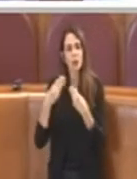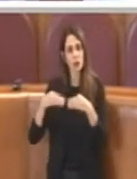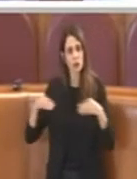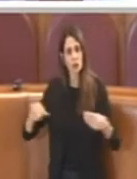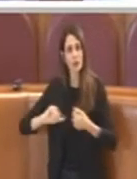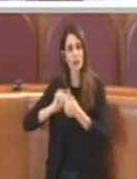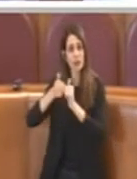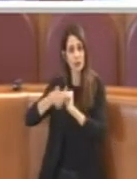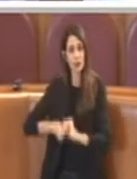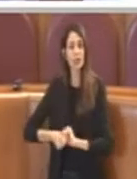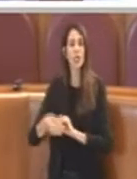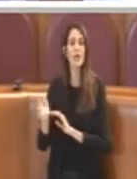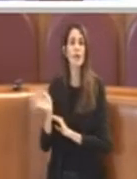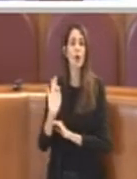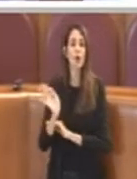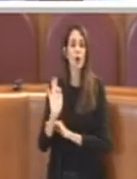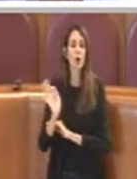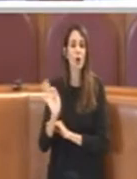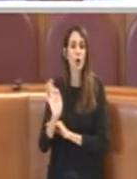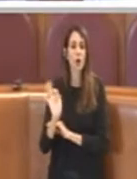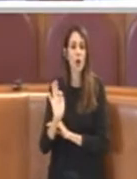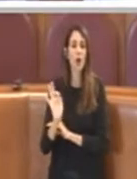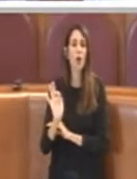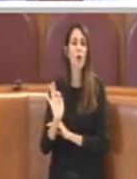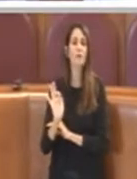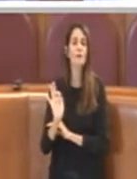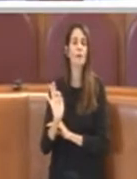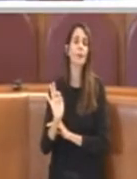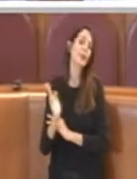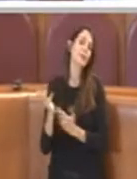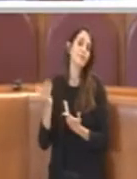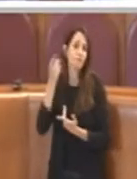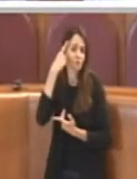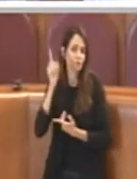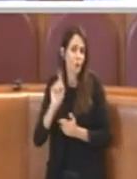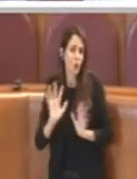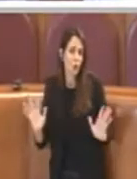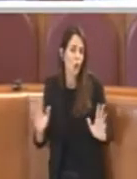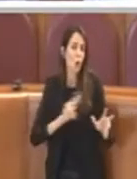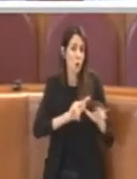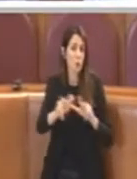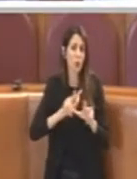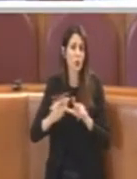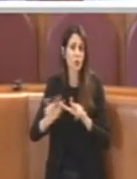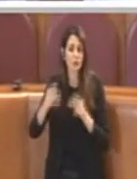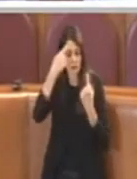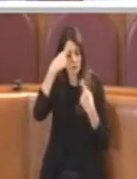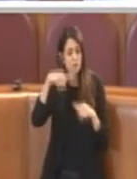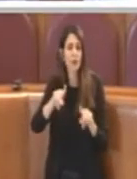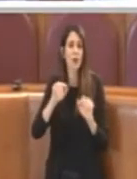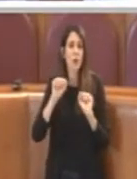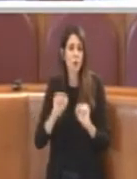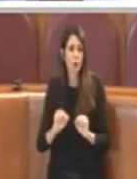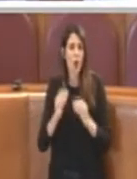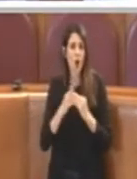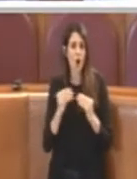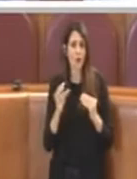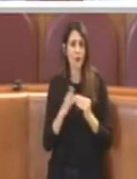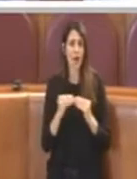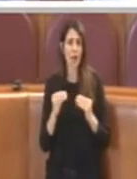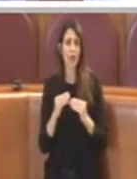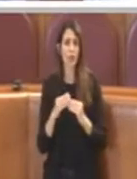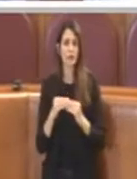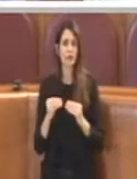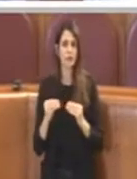materiale per le sanificazioni, quindi questo i municipi già lo possono fare e decideranno loro appunto